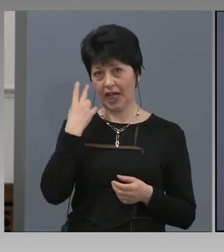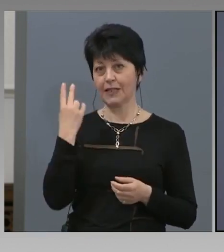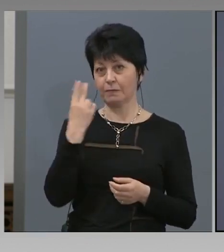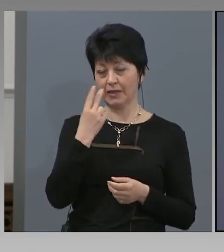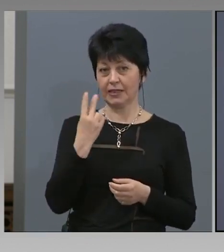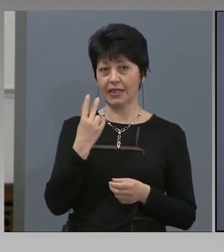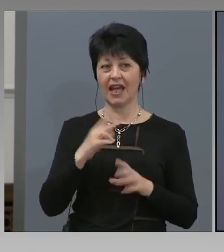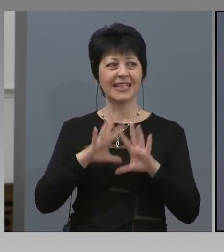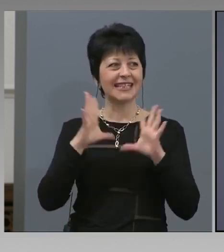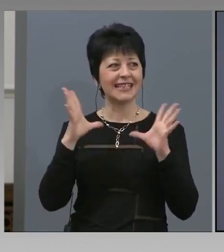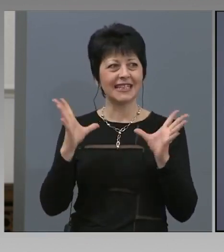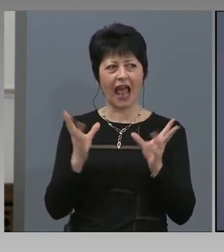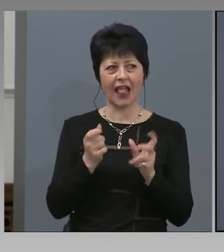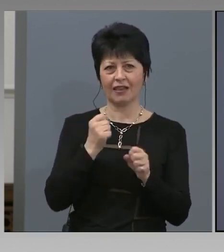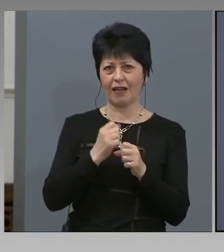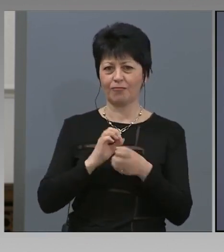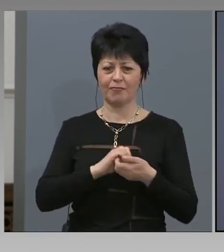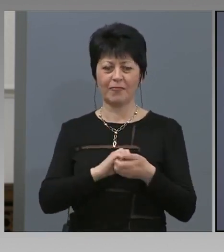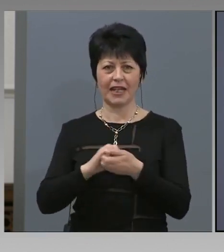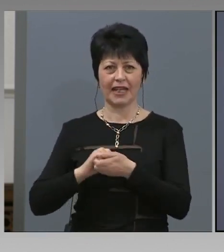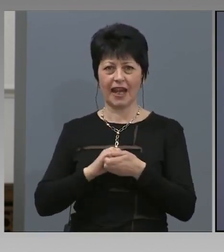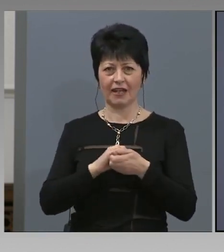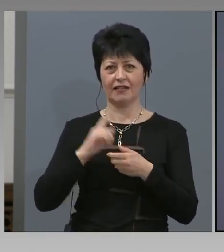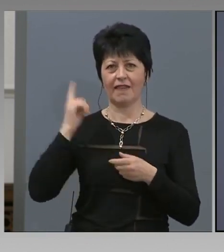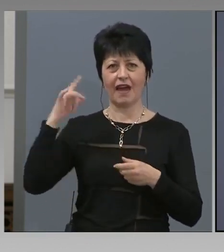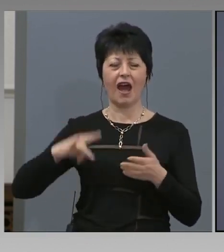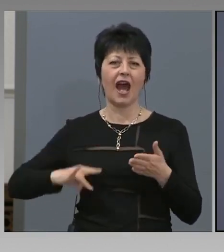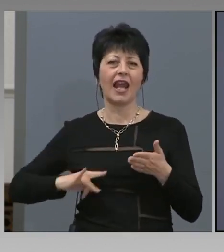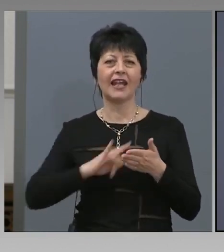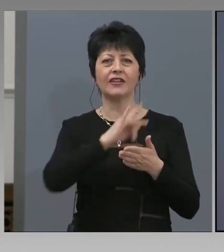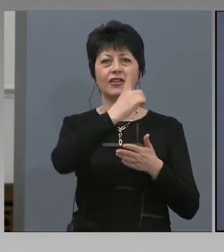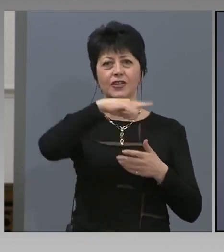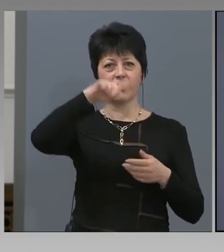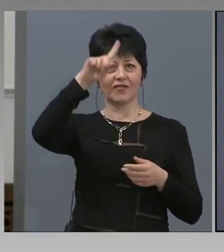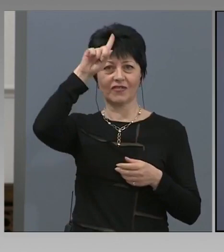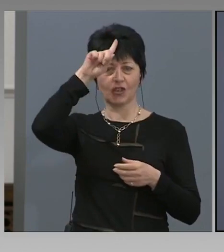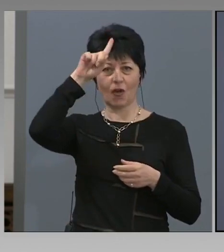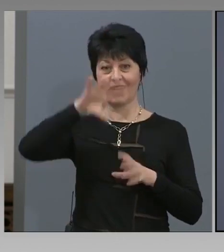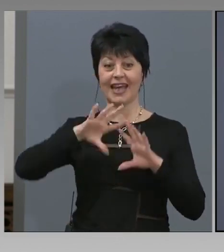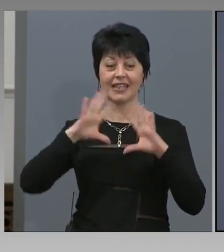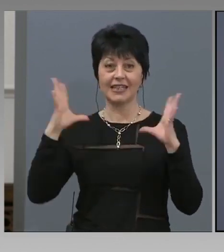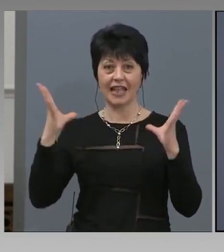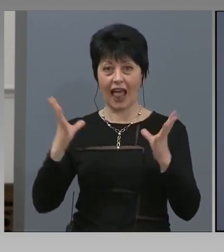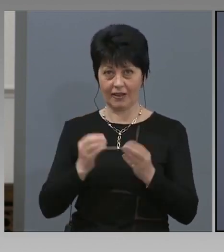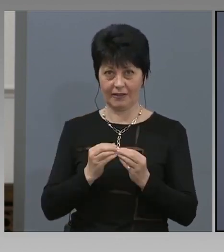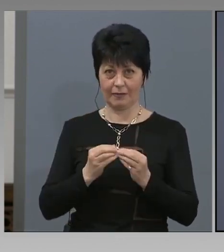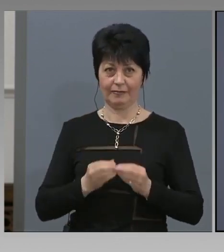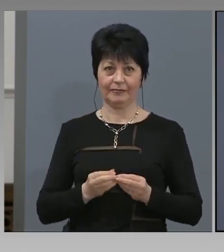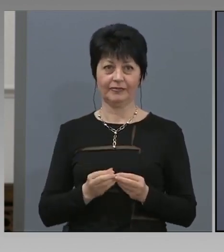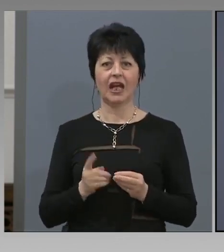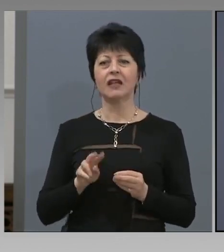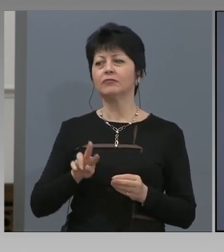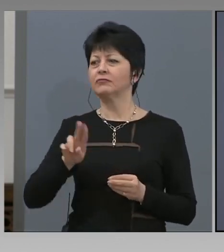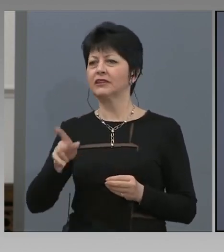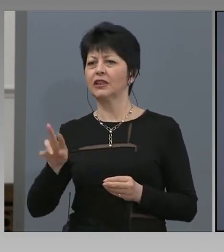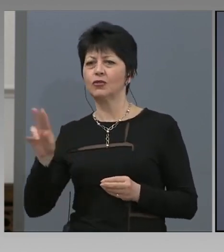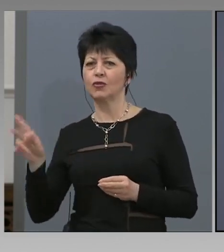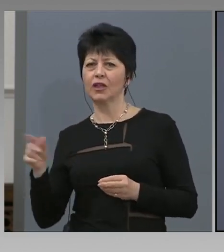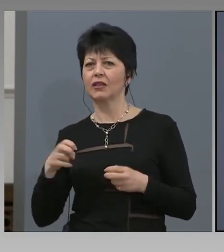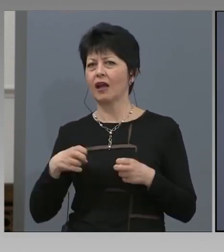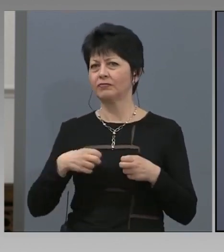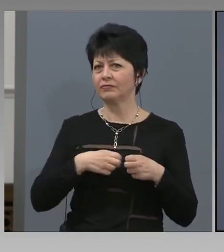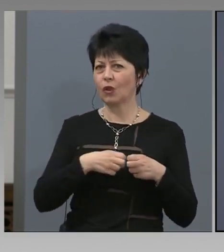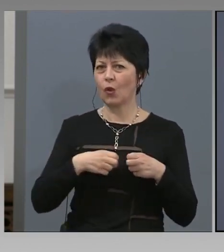чекирана. Абсолютно цялата. Сега за другите контактни лица, предполагам,